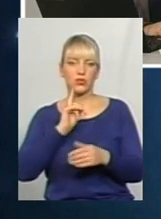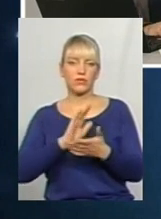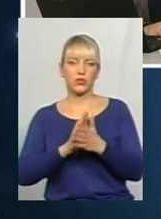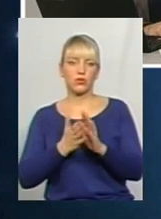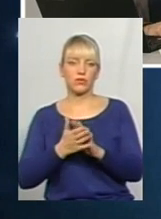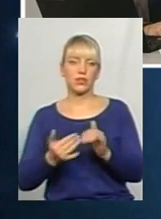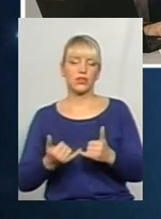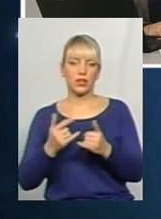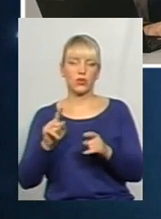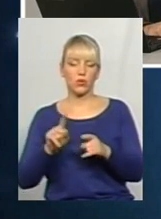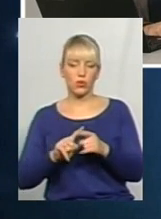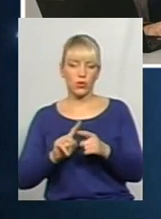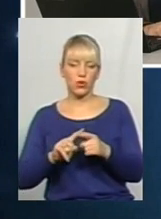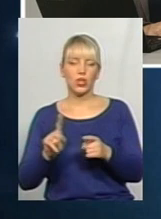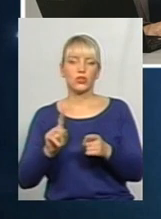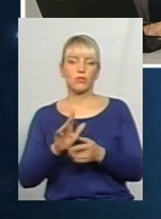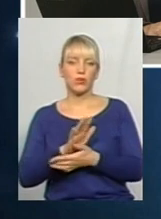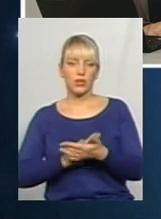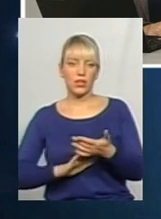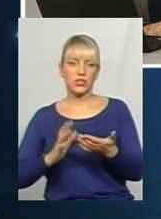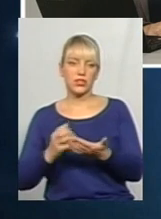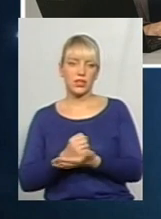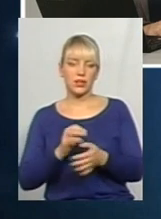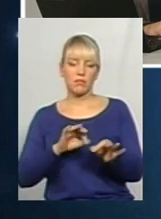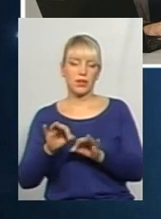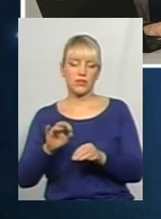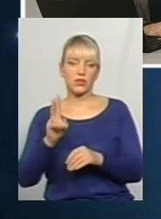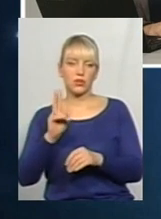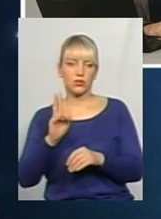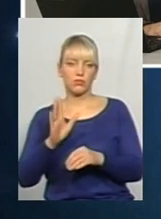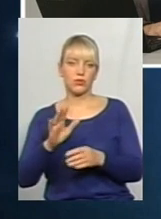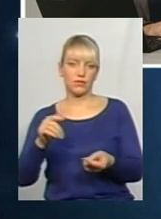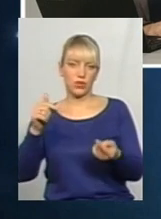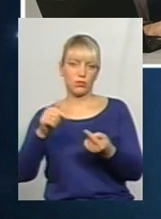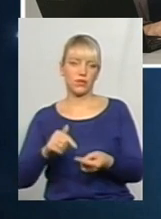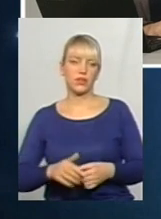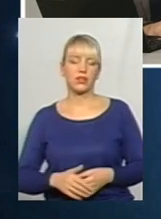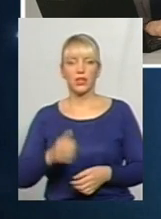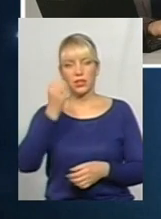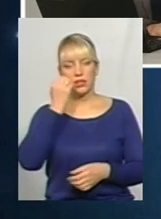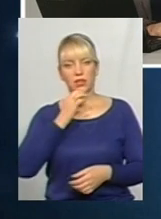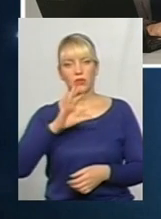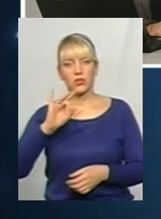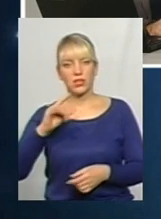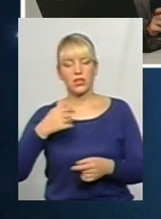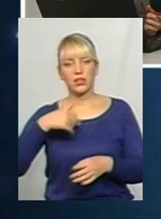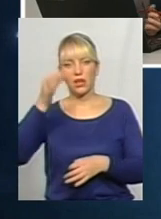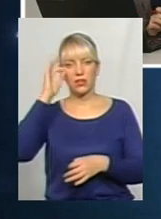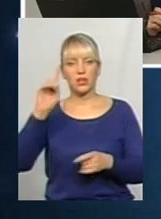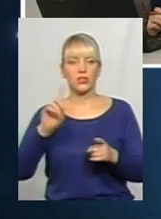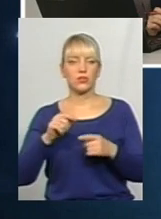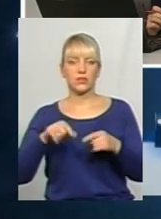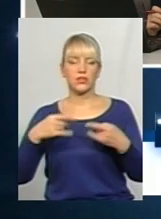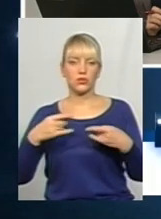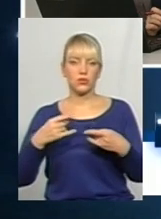для того, щоб в подальшому знайти перевізника, який буде відповідати. Дякую, пане Сергій. Я нагадаю, що в цій студії сьогодні був